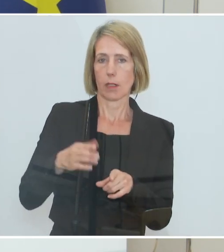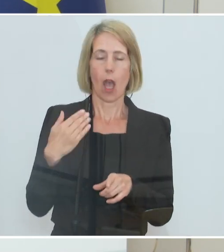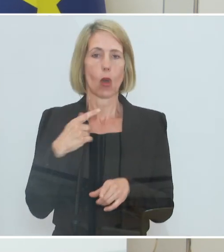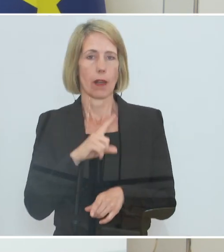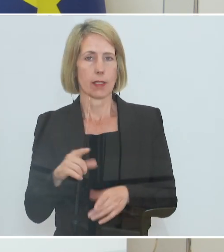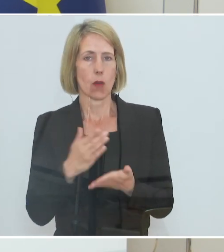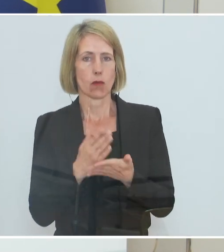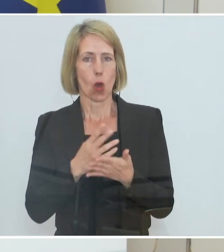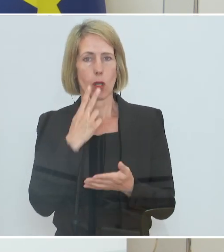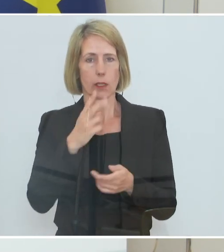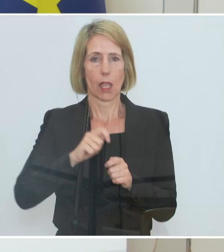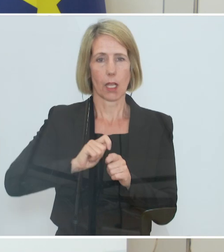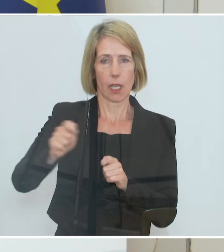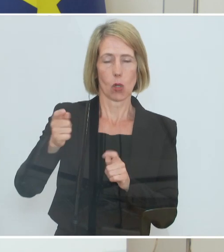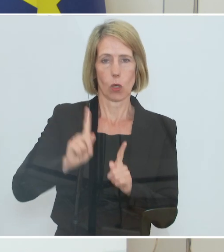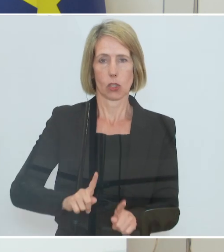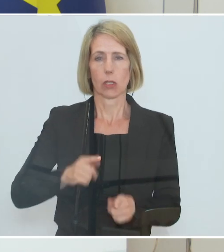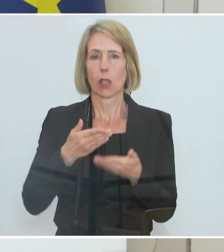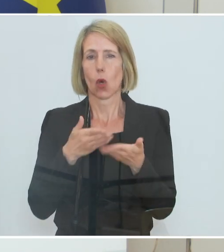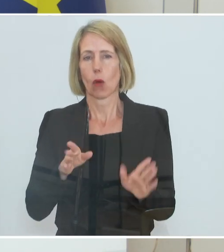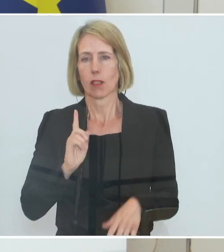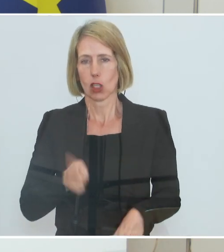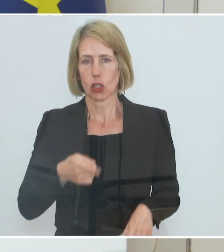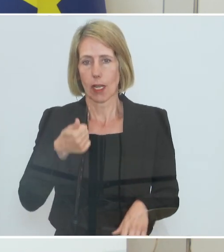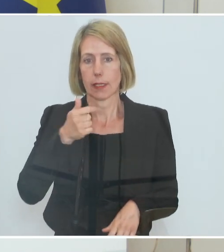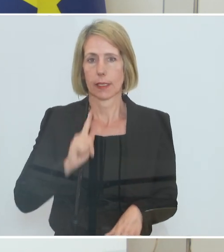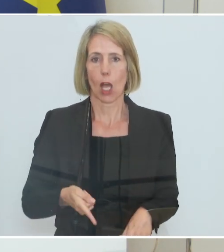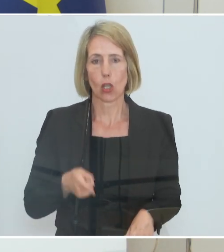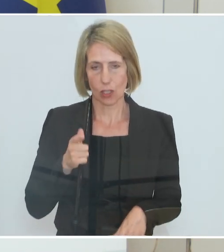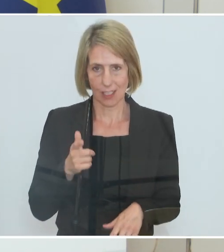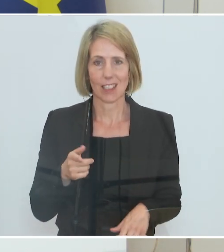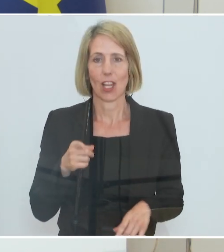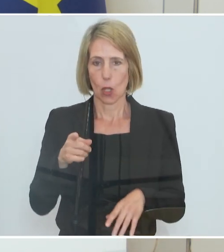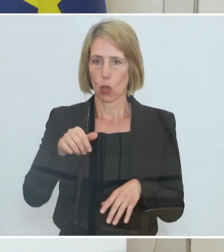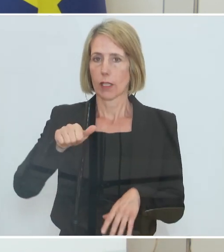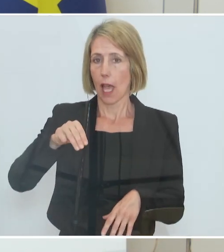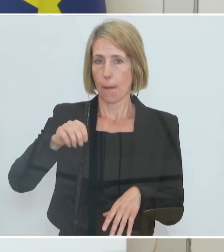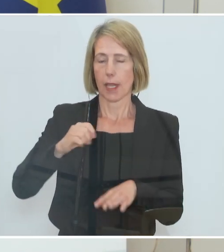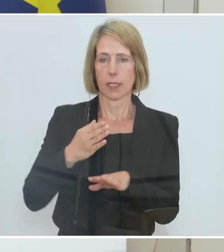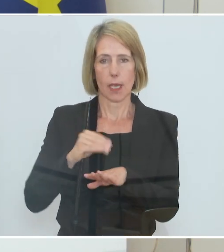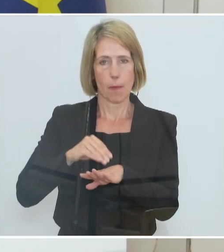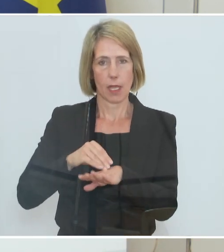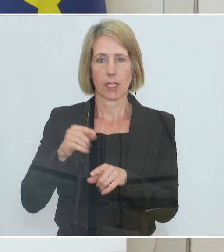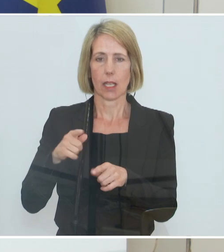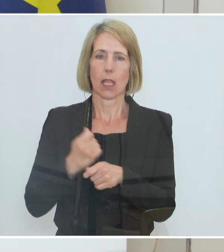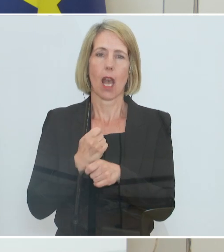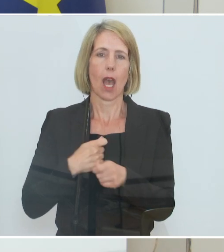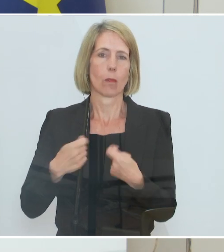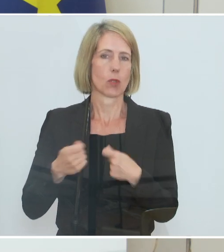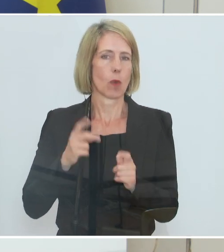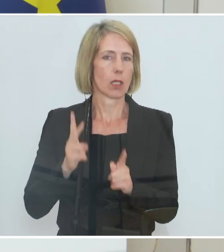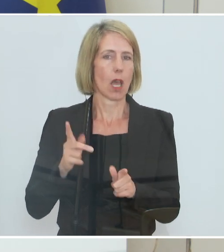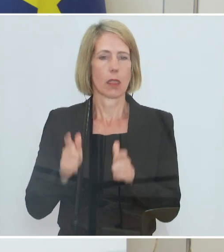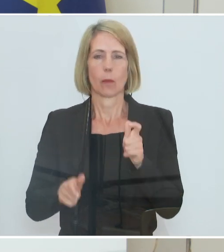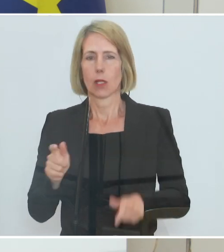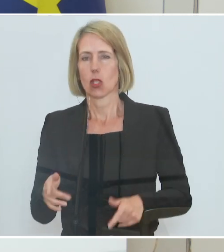einen Rekordstand an offenen Stellen mit über 100.000 offenen Stellen, die beim AMS gemeldet sind. Da kann der Arbeitsmarkt, glaube ich, die Menschen, die